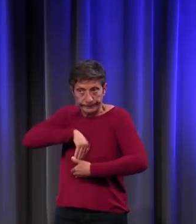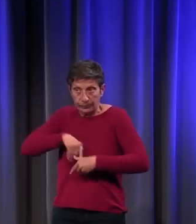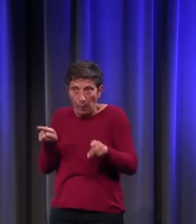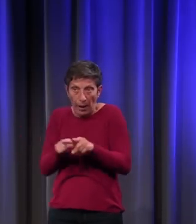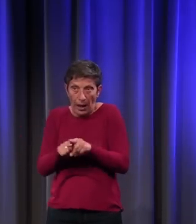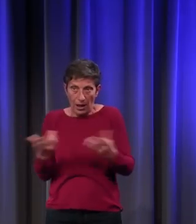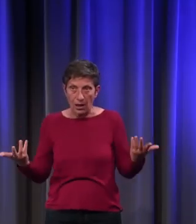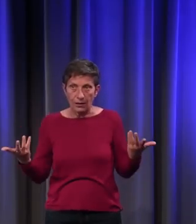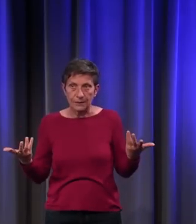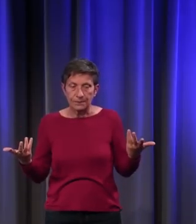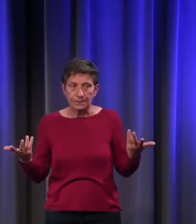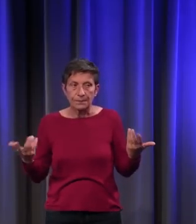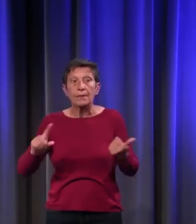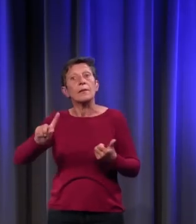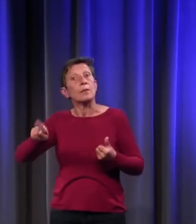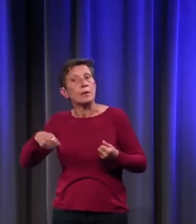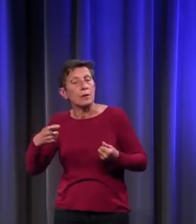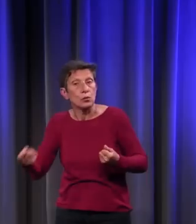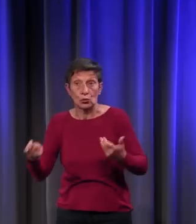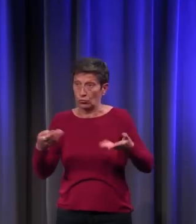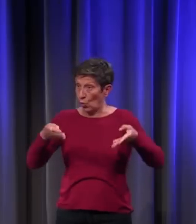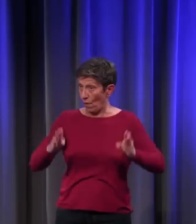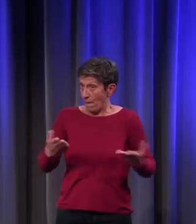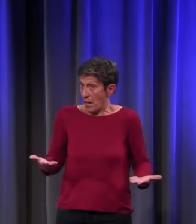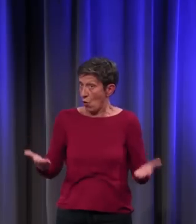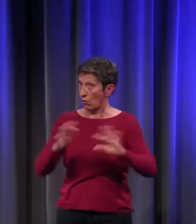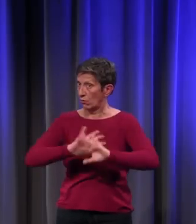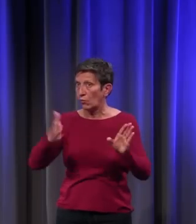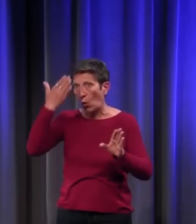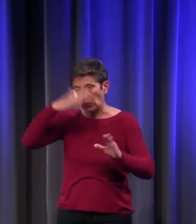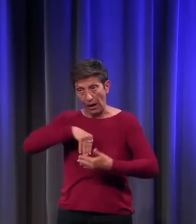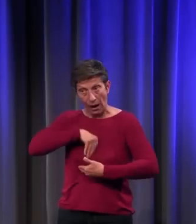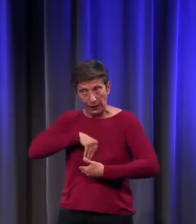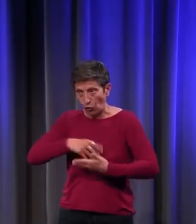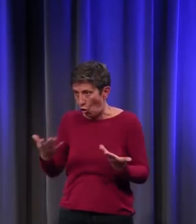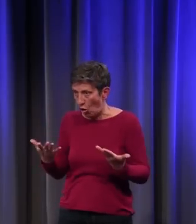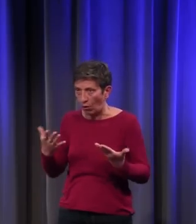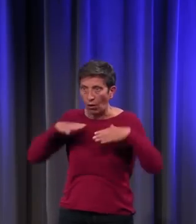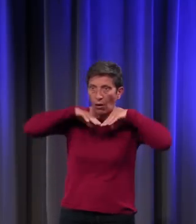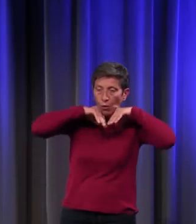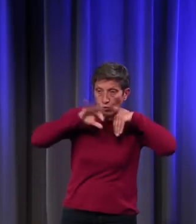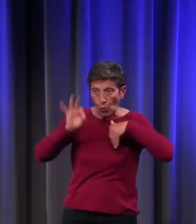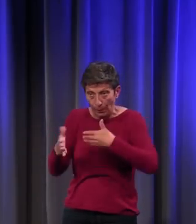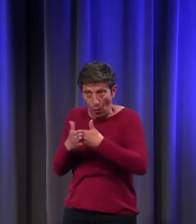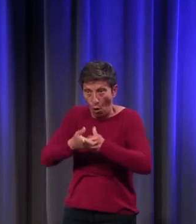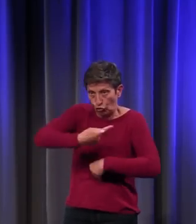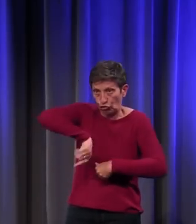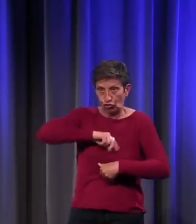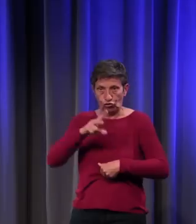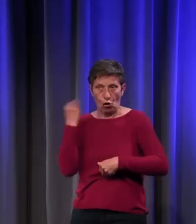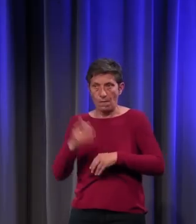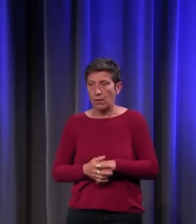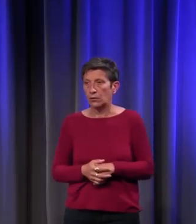de fait, notre savoir d'aujourd'hui le confirme, à l'intérieur,'est tout pareil. En effet, c'est l'animal le plus proche de l'homme.